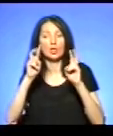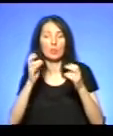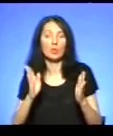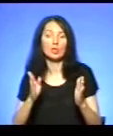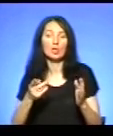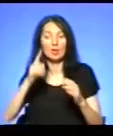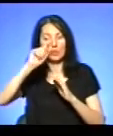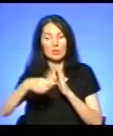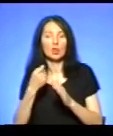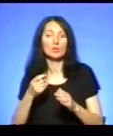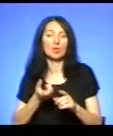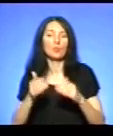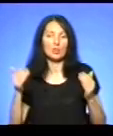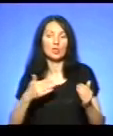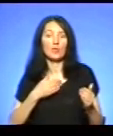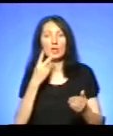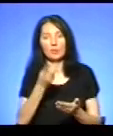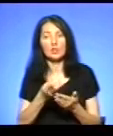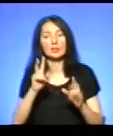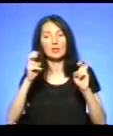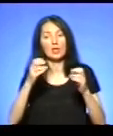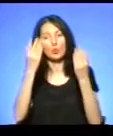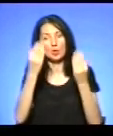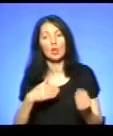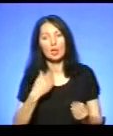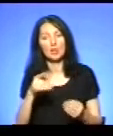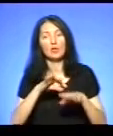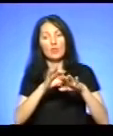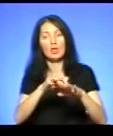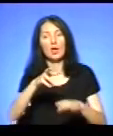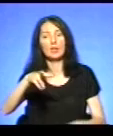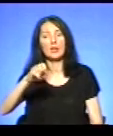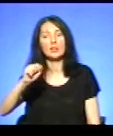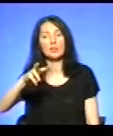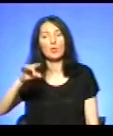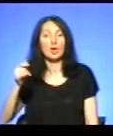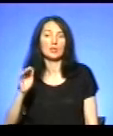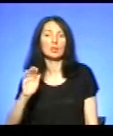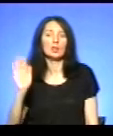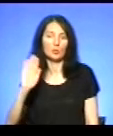Ви дивилися тему дня, її вела Лариса Михальська. Побачимось. Дякую.